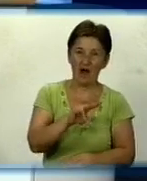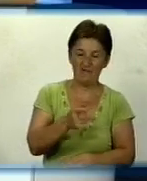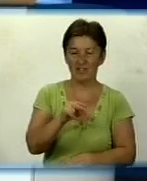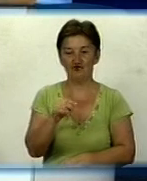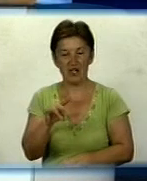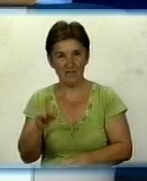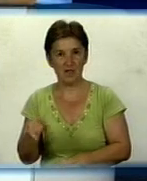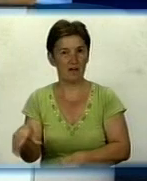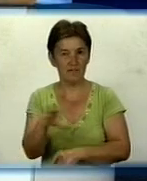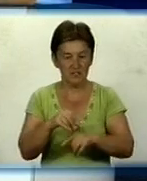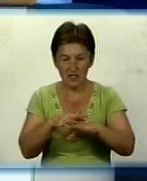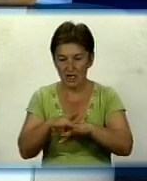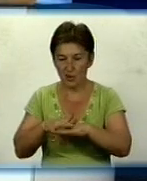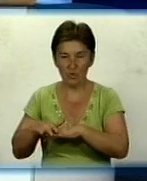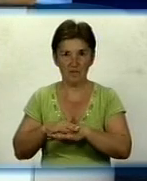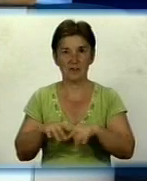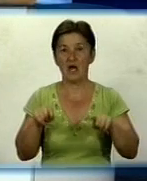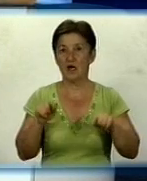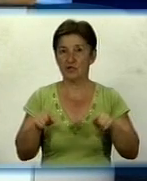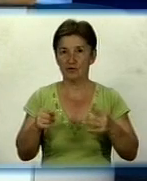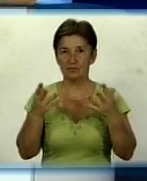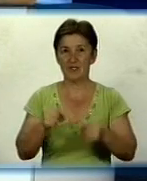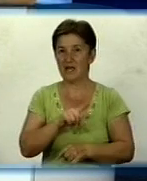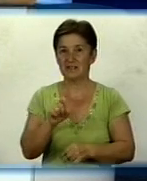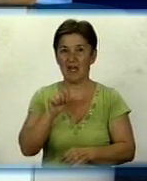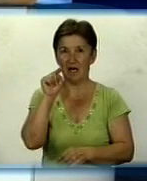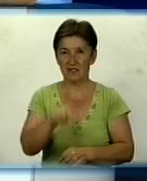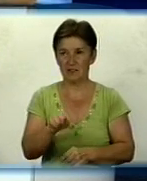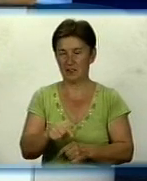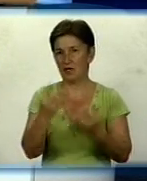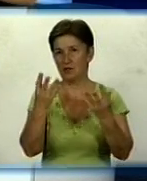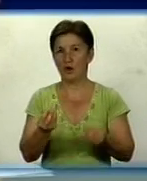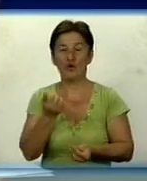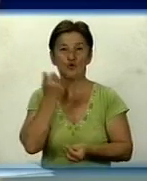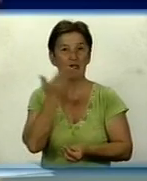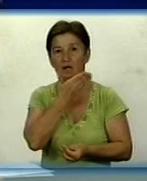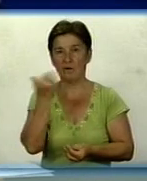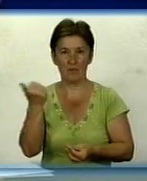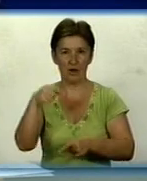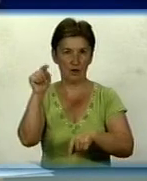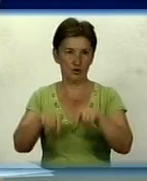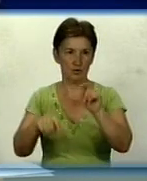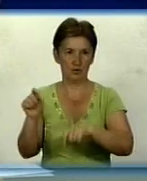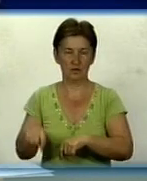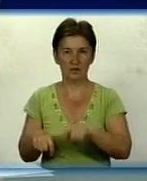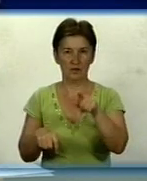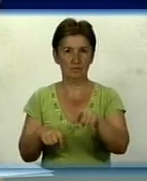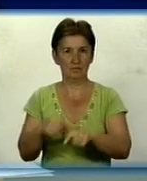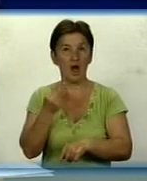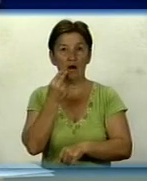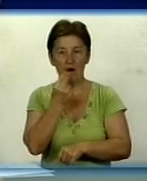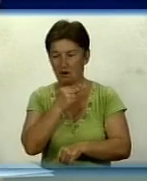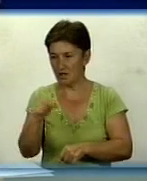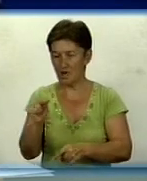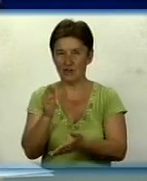коригування ми провели. І на сьогоднішній день виставляємо тільки за ті дні, коли немає дощу. Загалом, краще мати лічильник, наскільки я розумію, так?